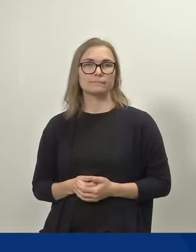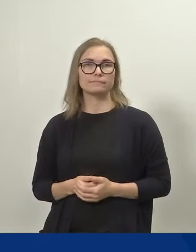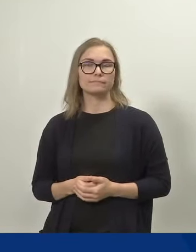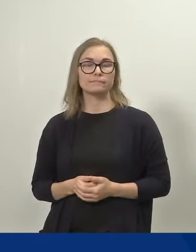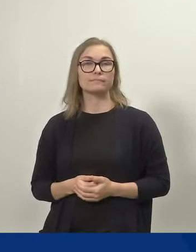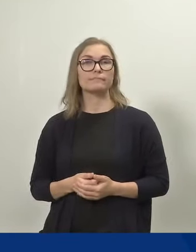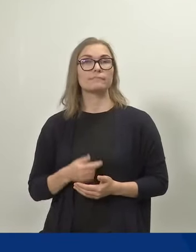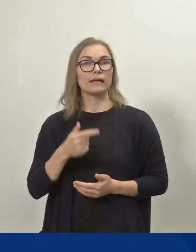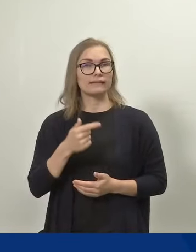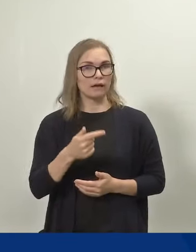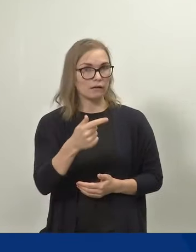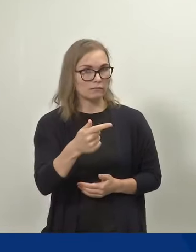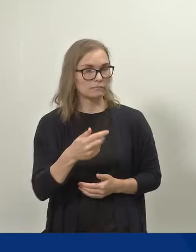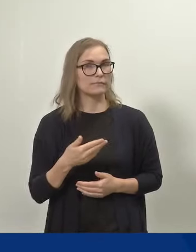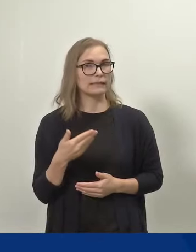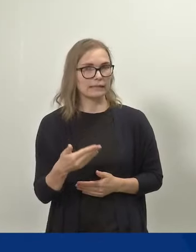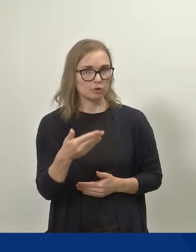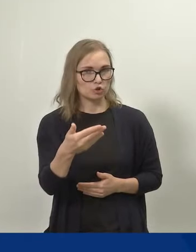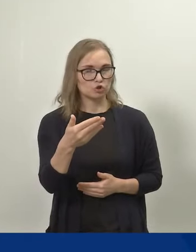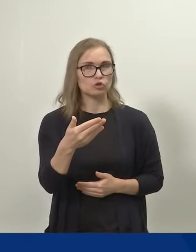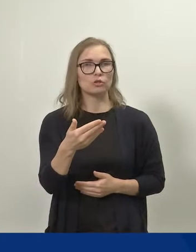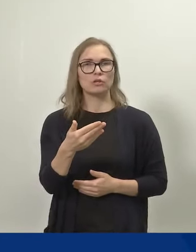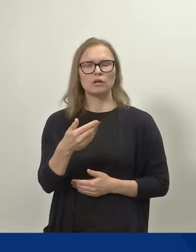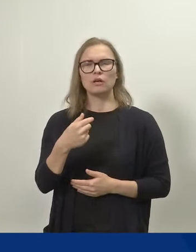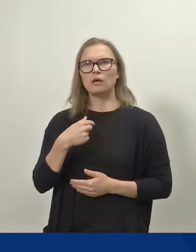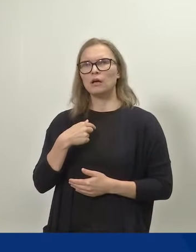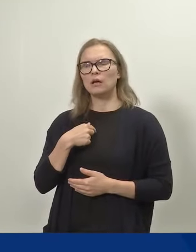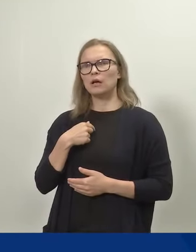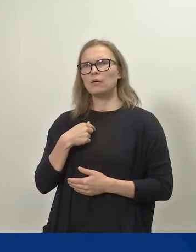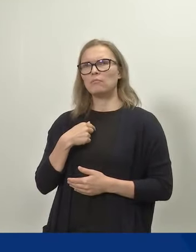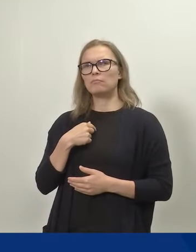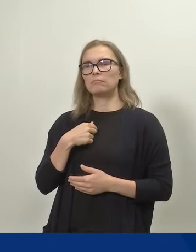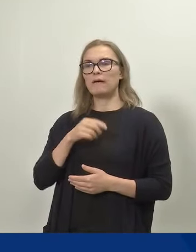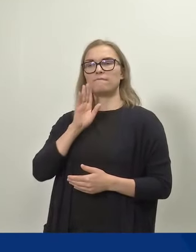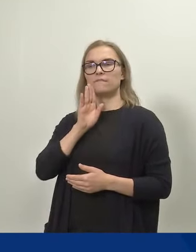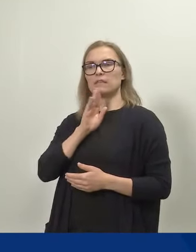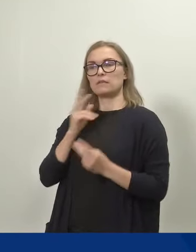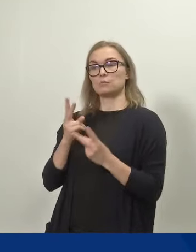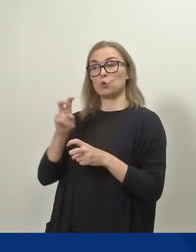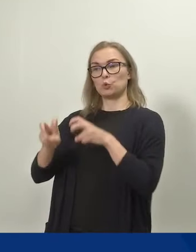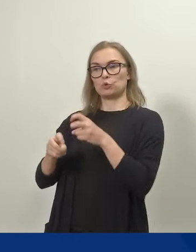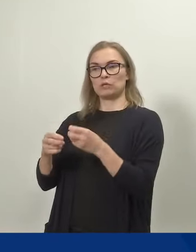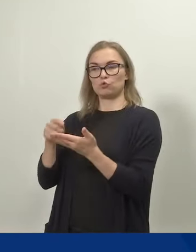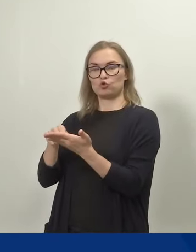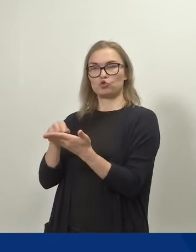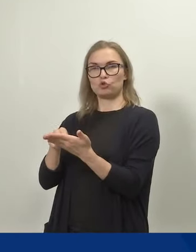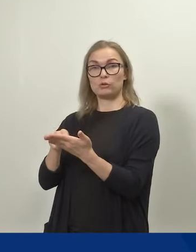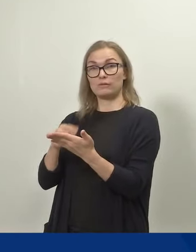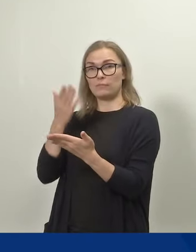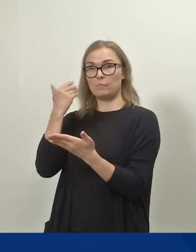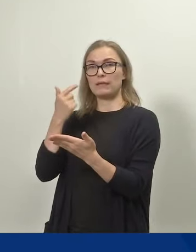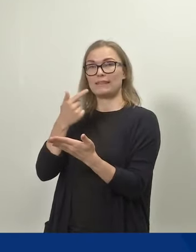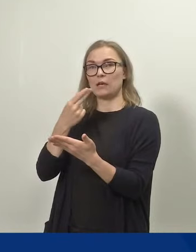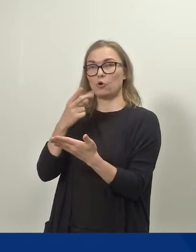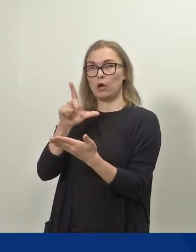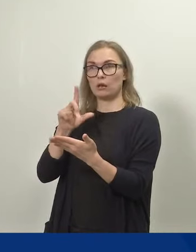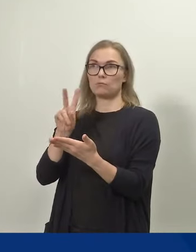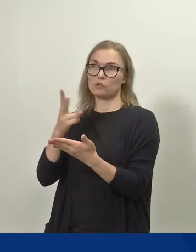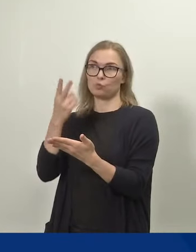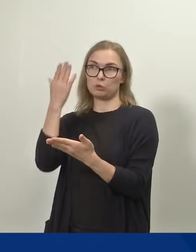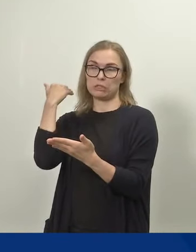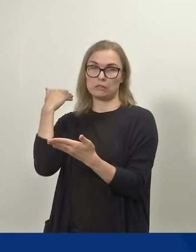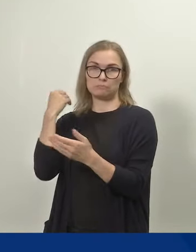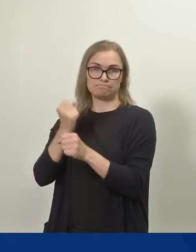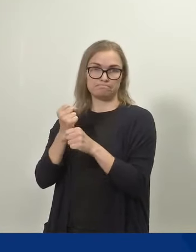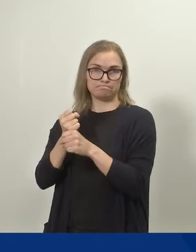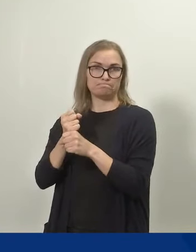Tak, kiitos. Mä viittaan semmoiseen tutkimukseen, jonka THL teki pari vuotta sitten ehkä,